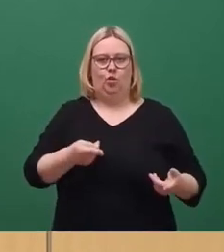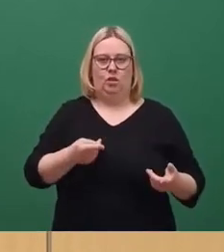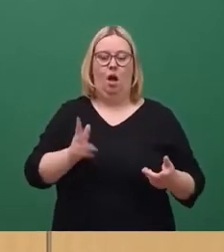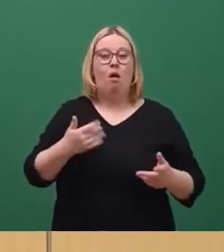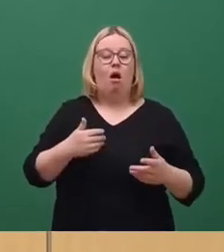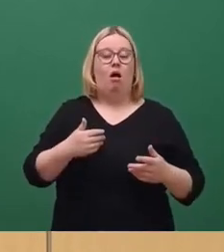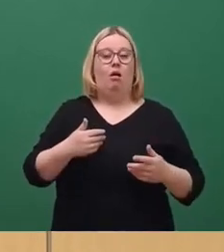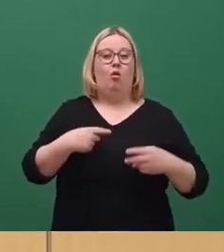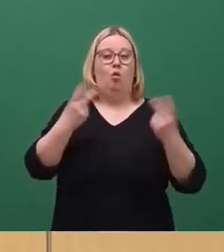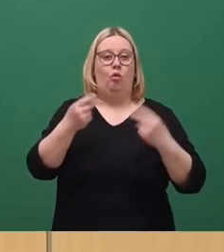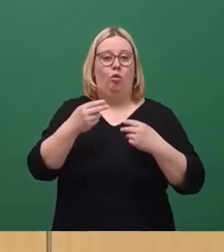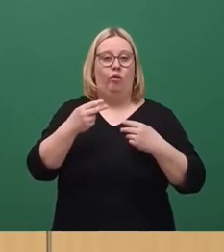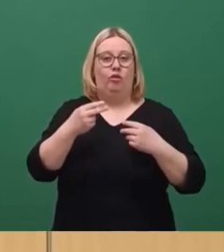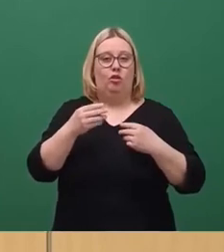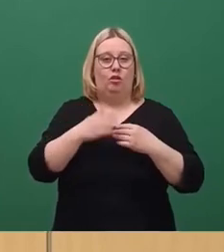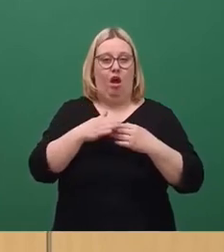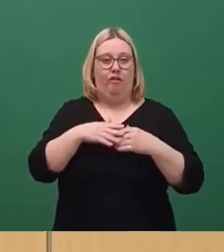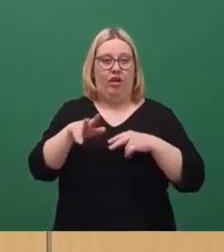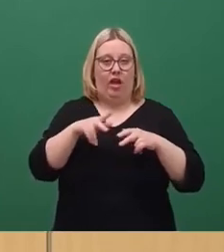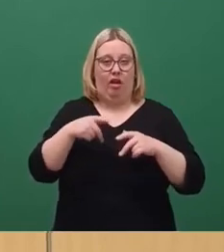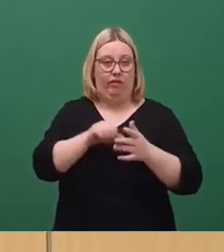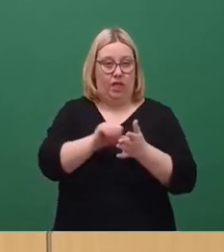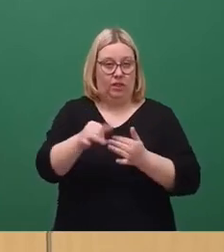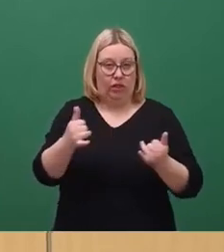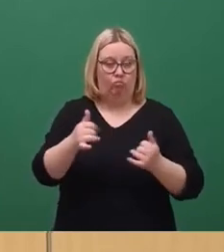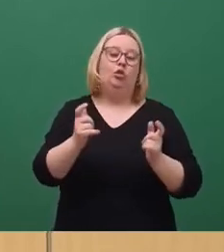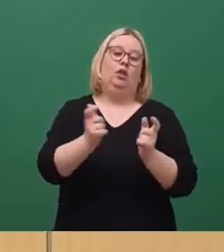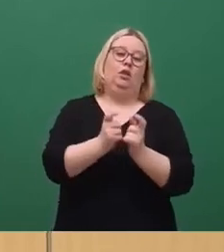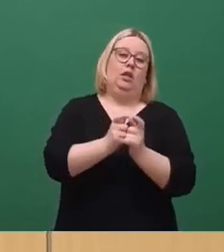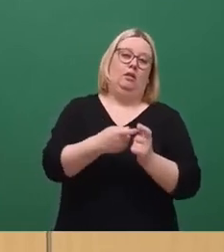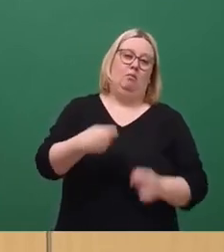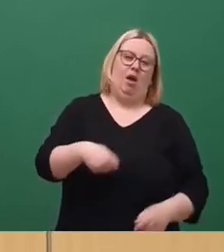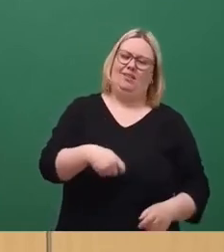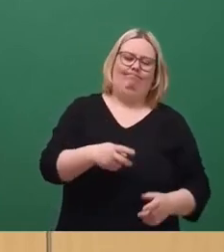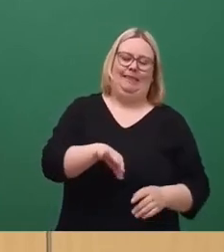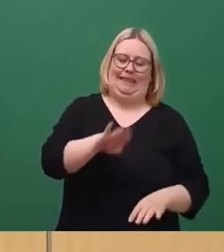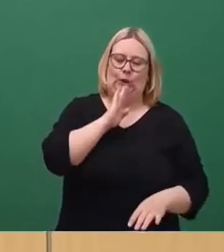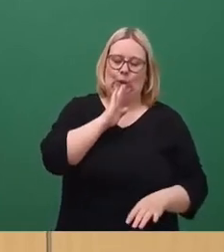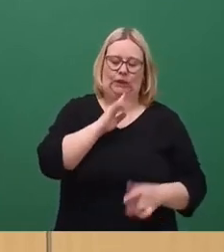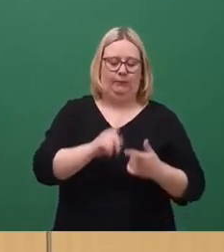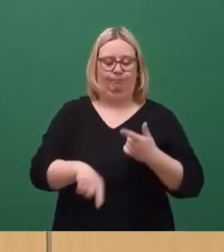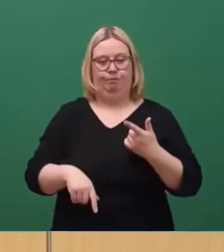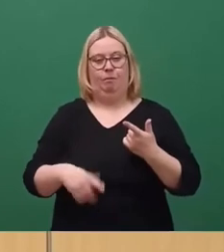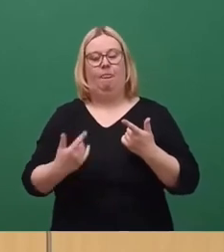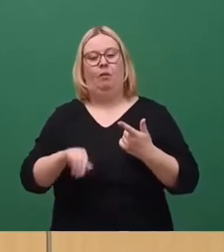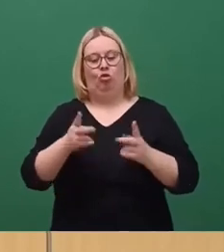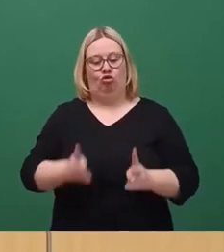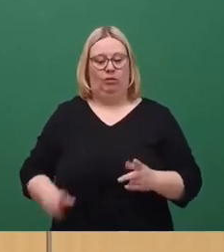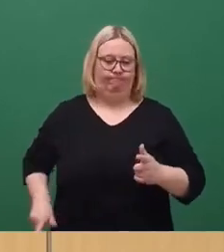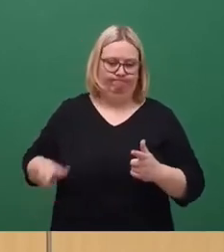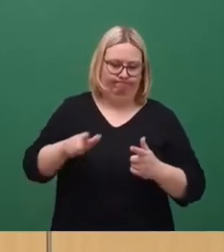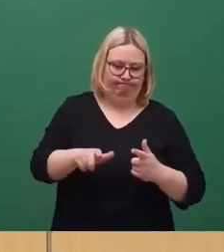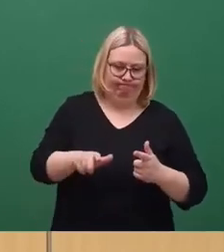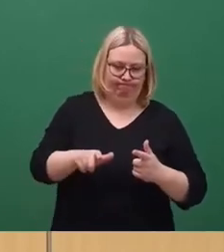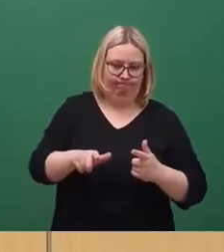finanzieren? Man kann a. die Ticketpreise nehmen, haben wir schon öfter gehört, reicht nicht. b. man kann sozusagen als Stadt was dazu tun, also